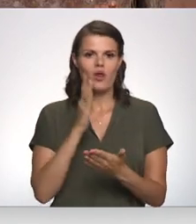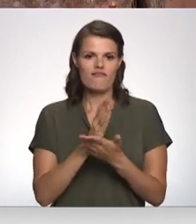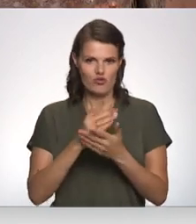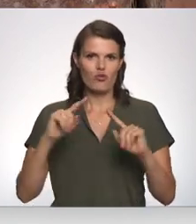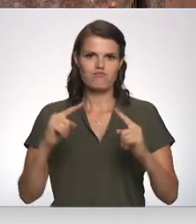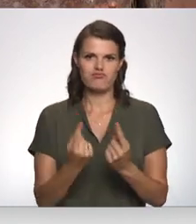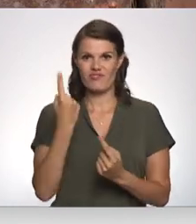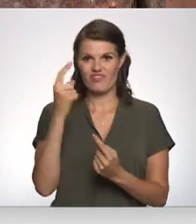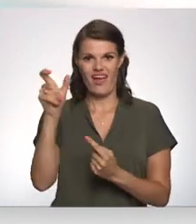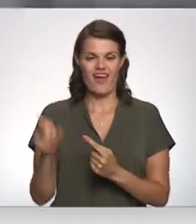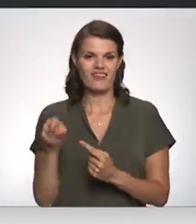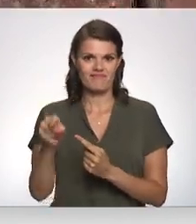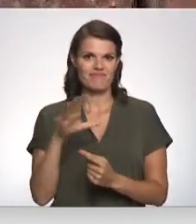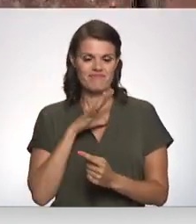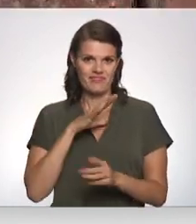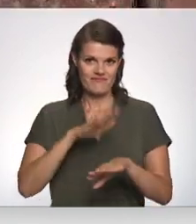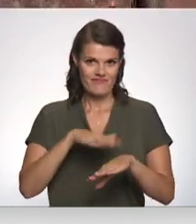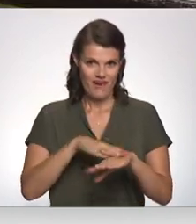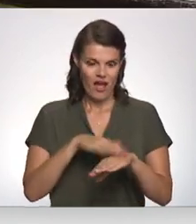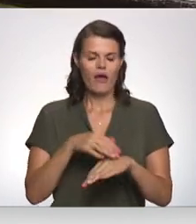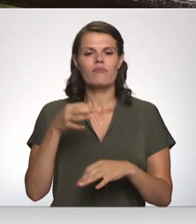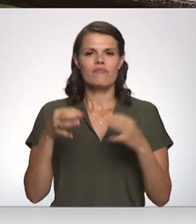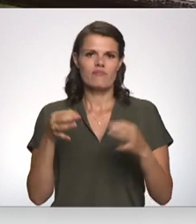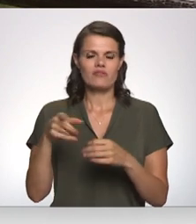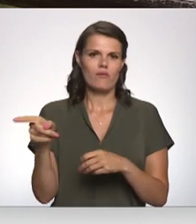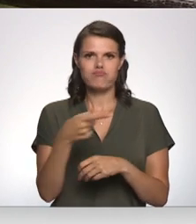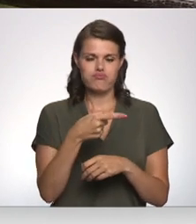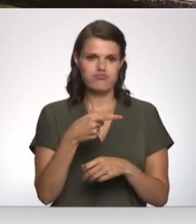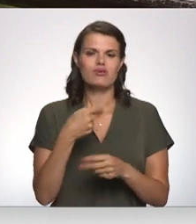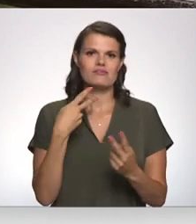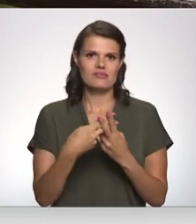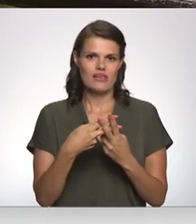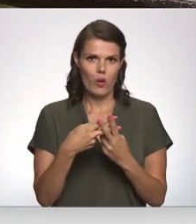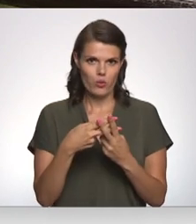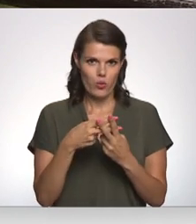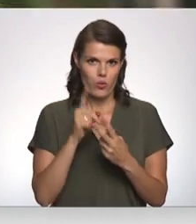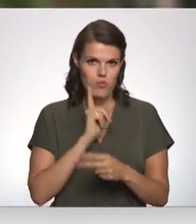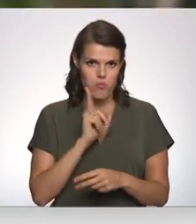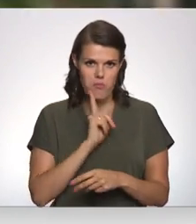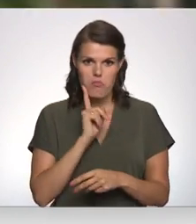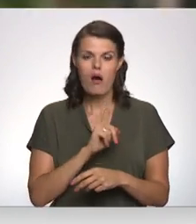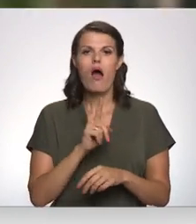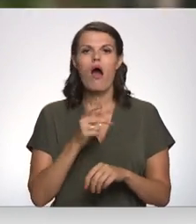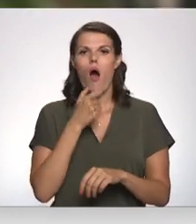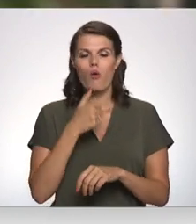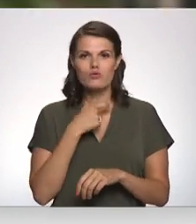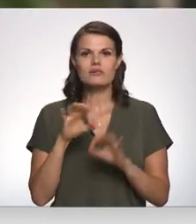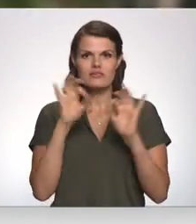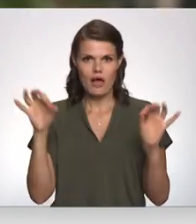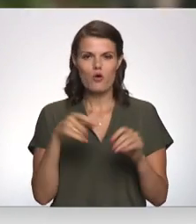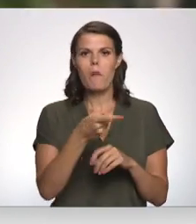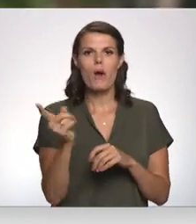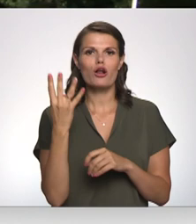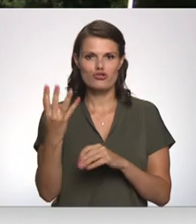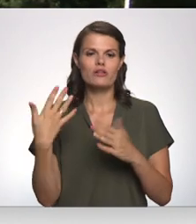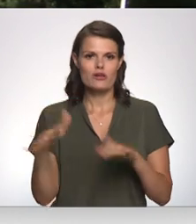gaisturēja vienu no grupas dalībniekiem un tiesa personai, kā drošības līdzekli piemēroja apcietinājumu. Augusta sāka mājas turēt pārējie četri